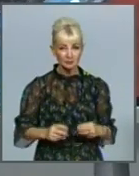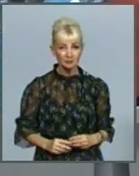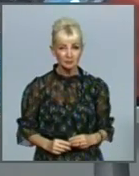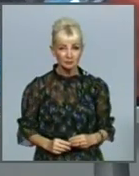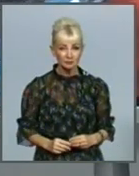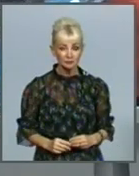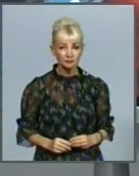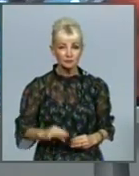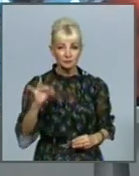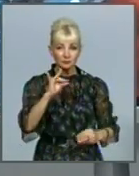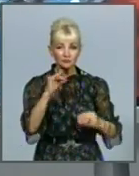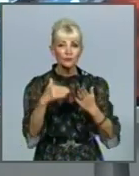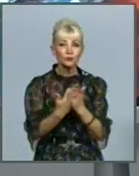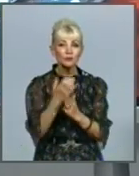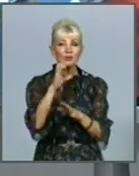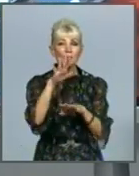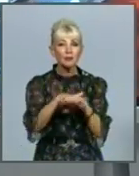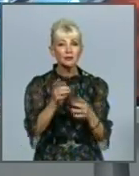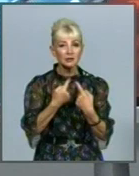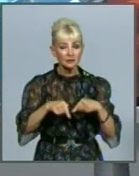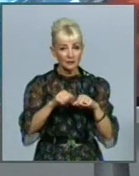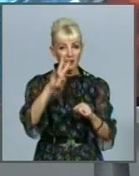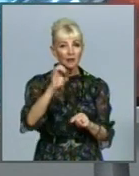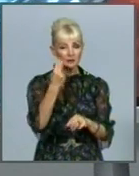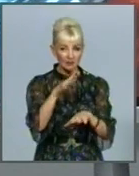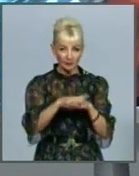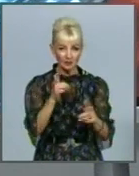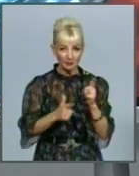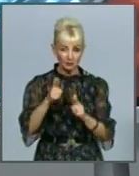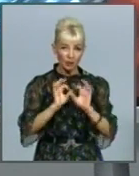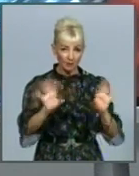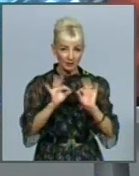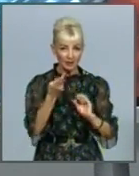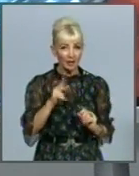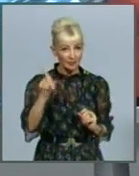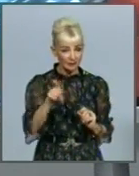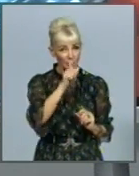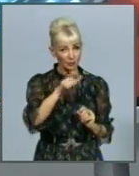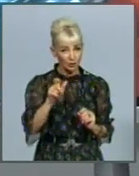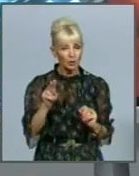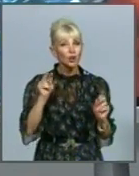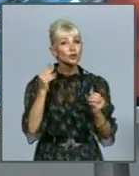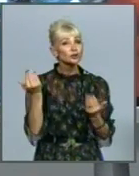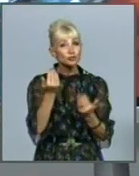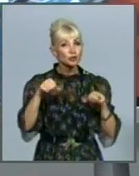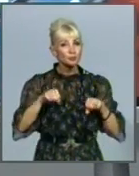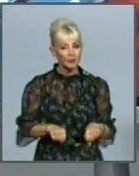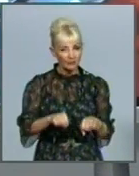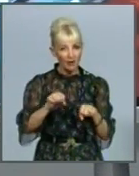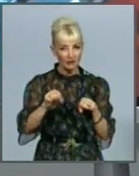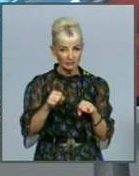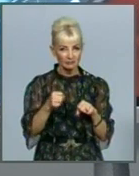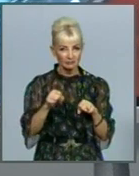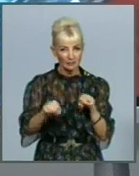І ще новини з банківської сфери. Нацбанк підготував роз'яснення для тих клієнтів, чиї права порушили фінустанови.